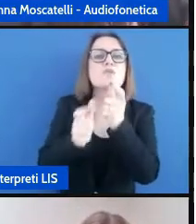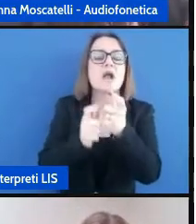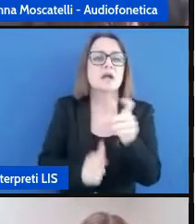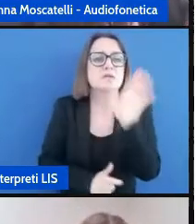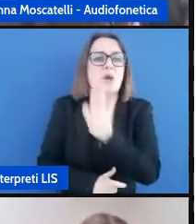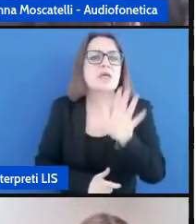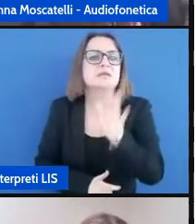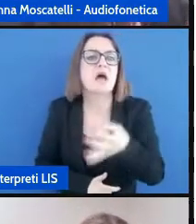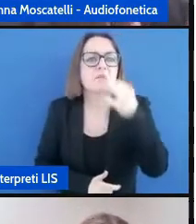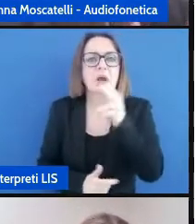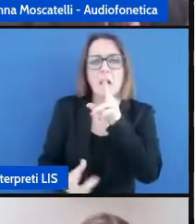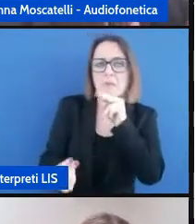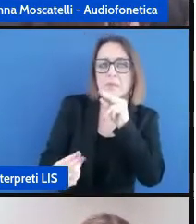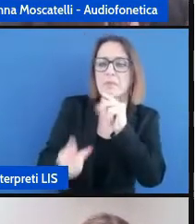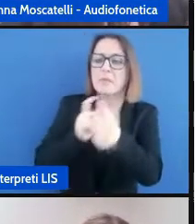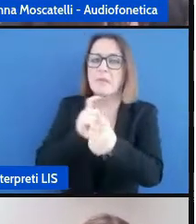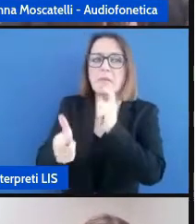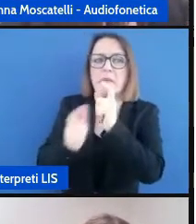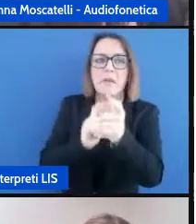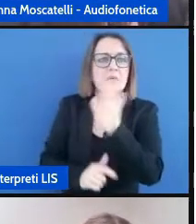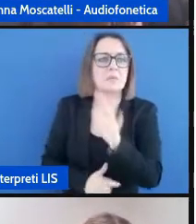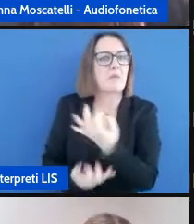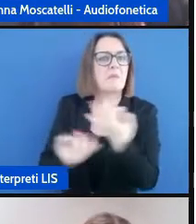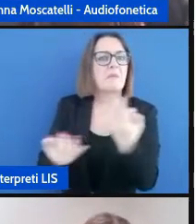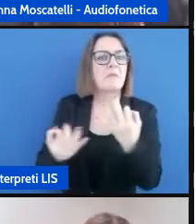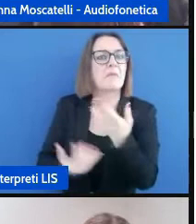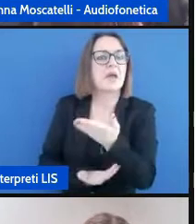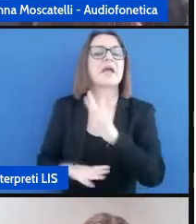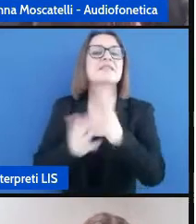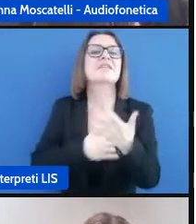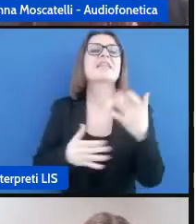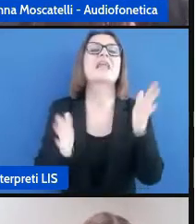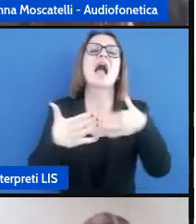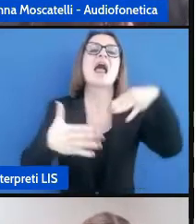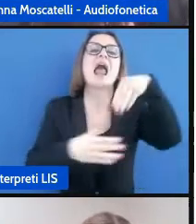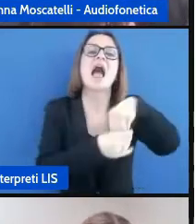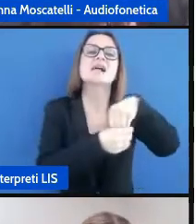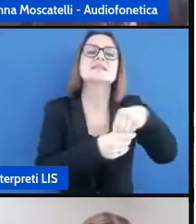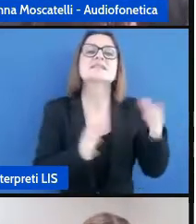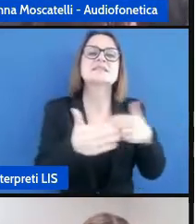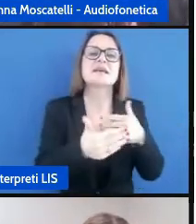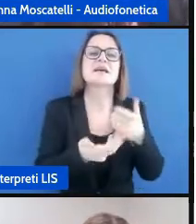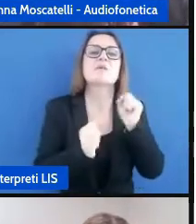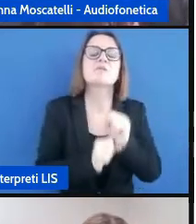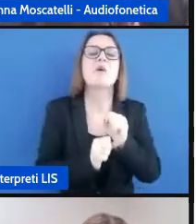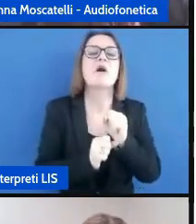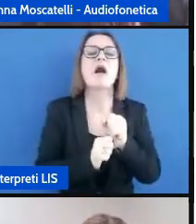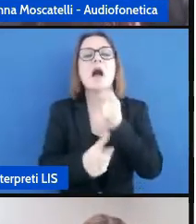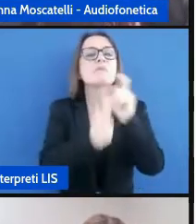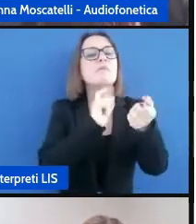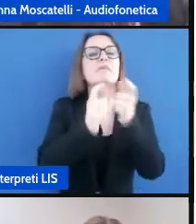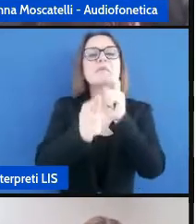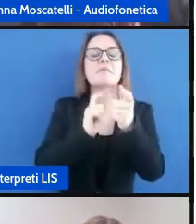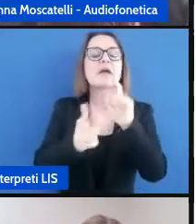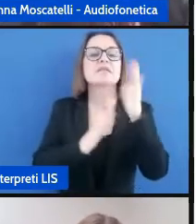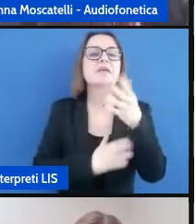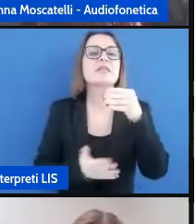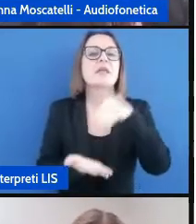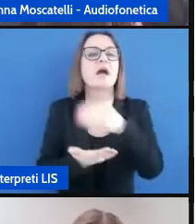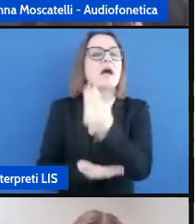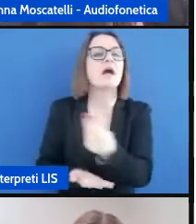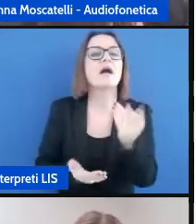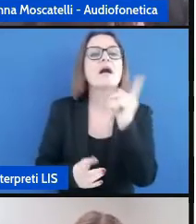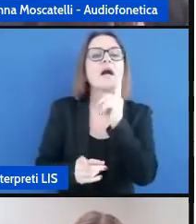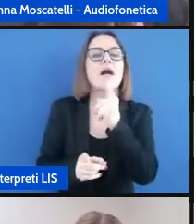quasi normale quindi nell'attività di classe a volte ci si dimentica la presenza di questi bambini